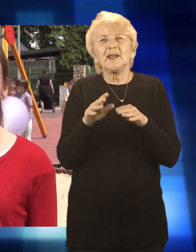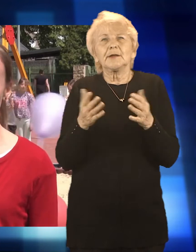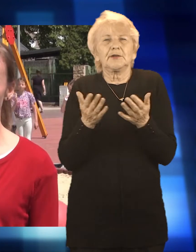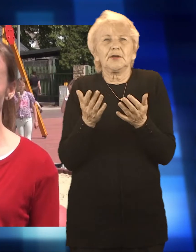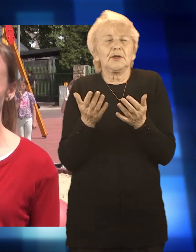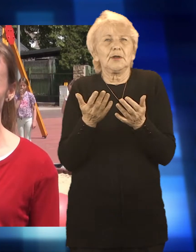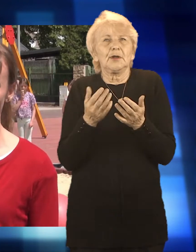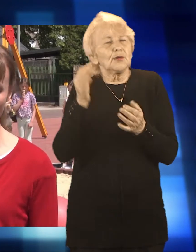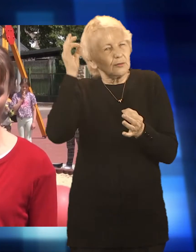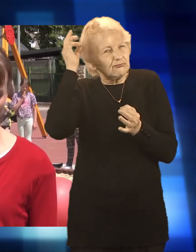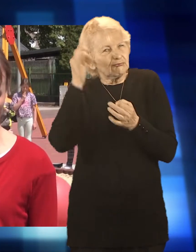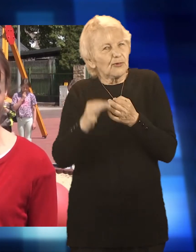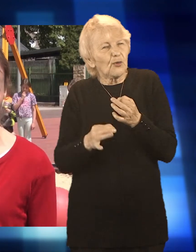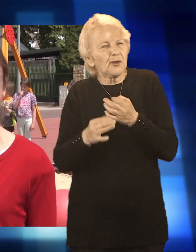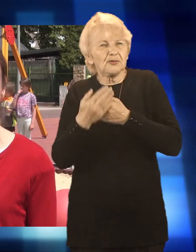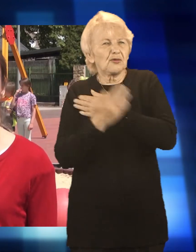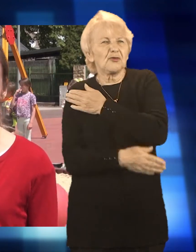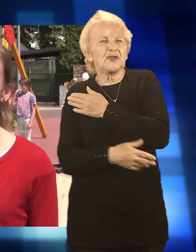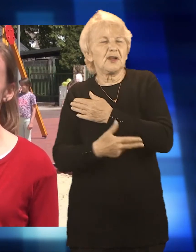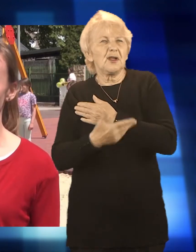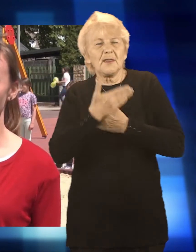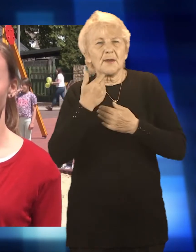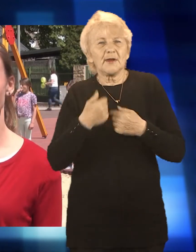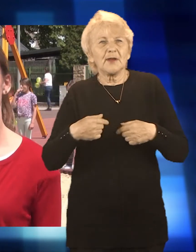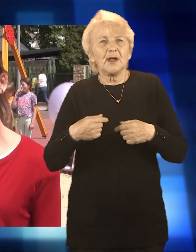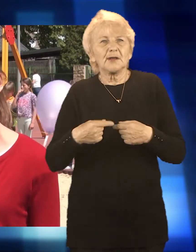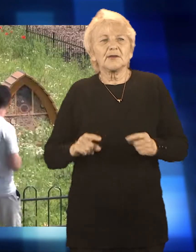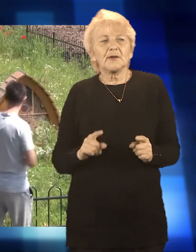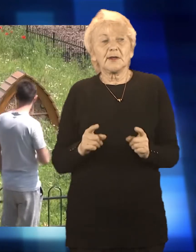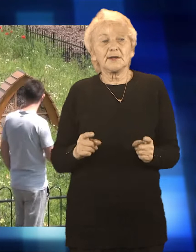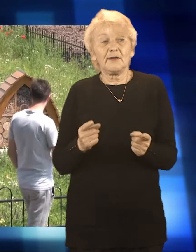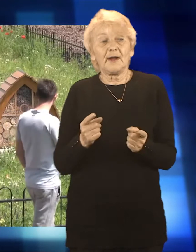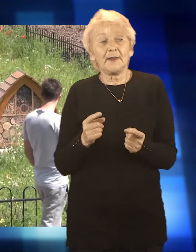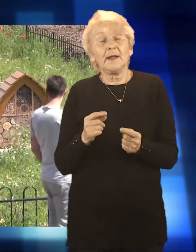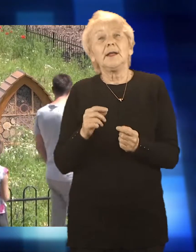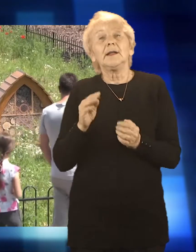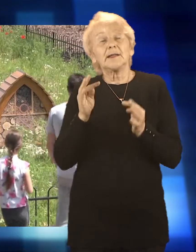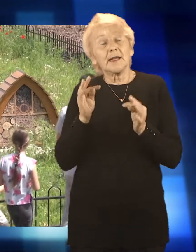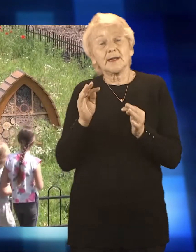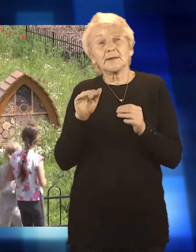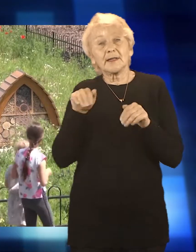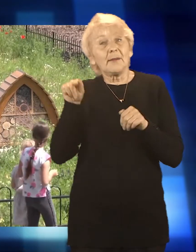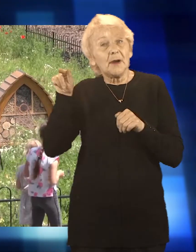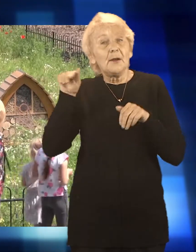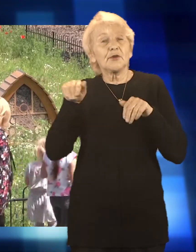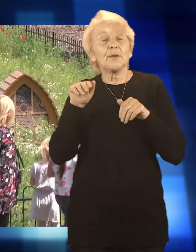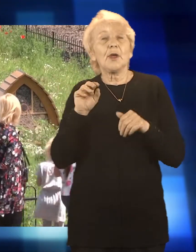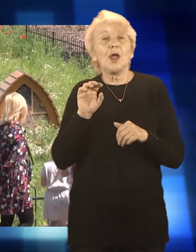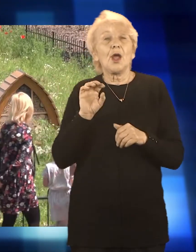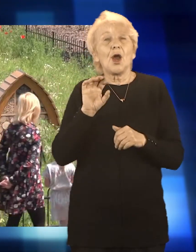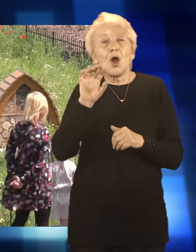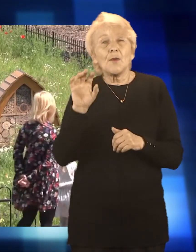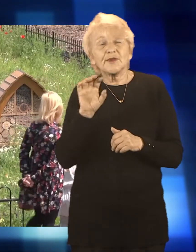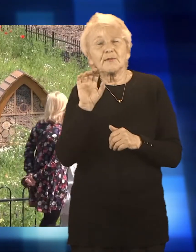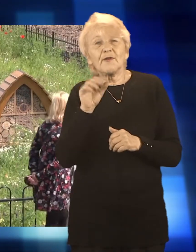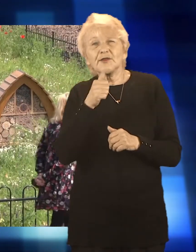Ma tam powstać ogród społeczny, mam nadzieję, że nam się uda jesienią coś stworzyć. A póki co można obserwować, w przeciwieństwie